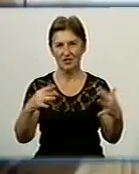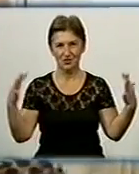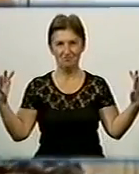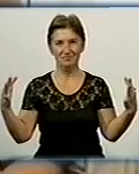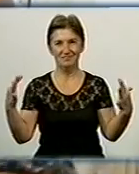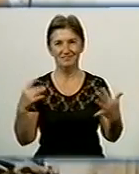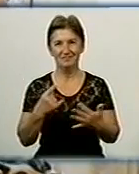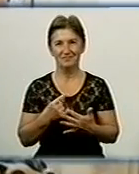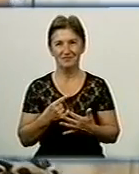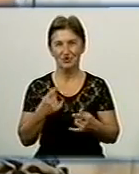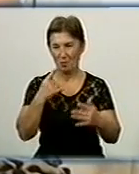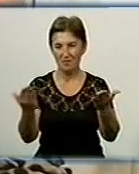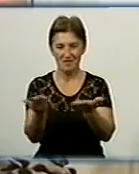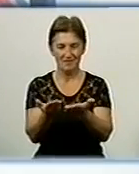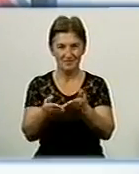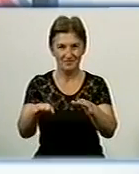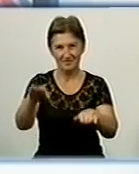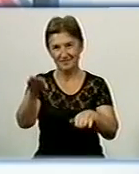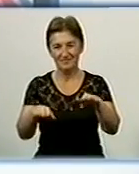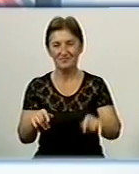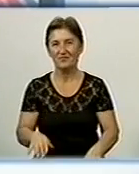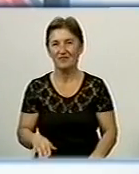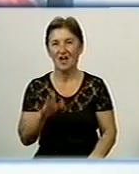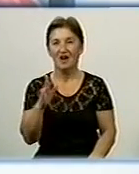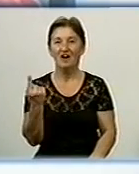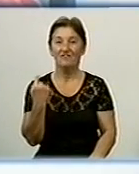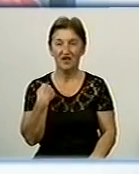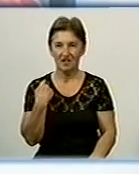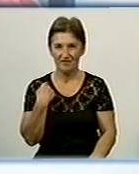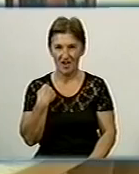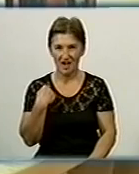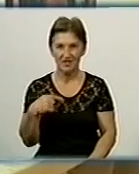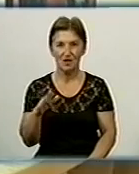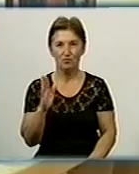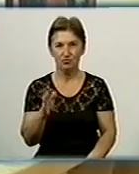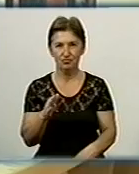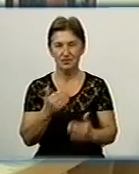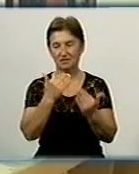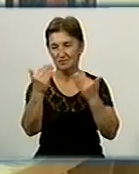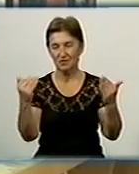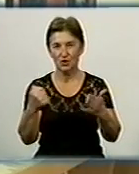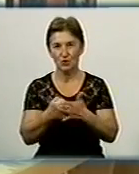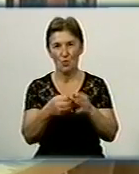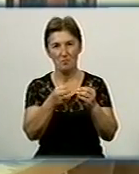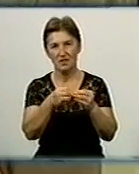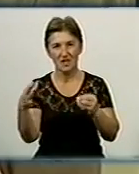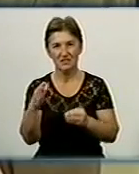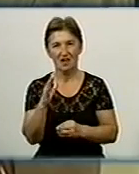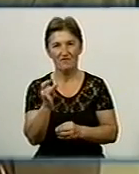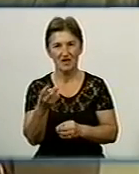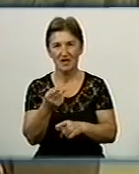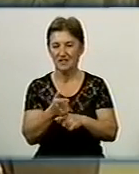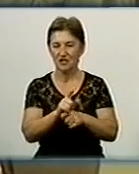що пост виглядала більшою. У Кіровограді полотна Христини будуть експонуватися до 15 вересня. Їх можна придбати